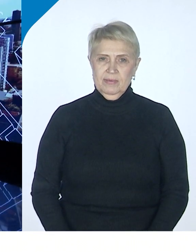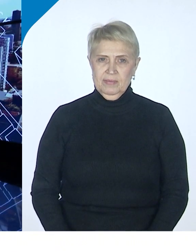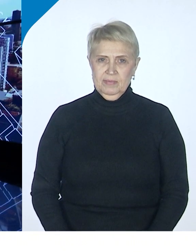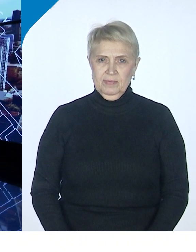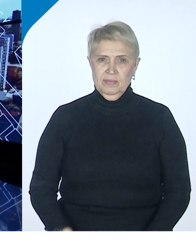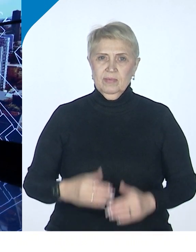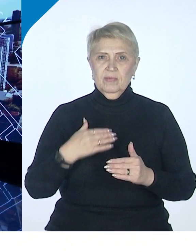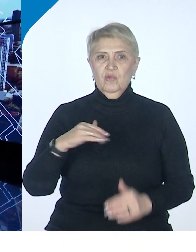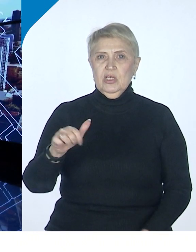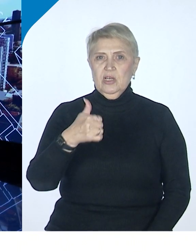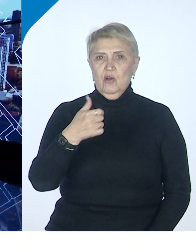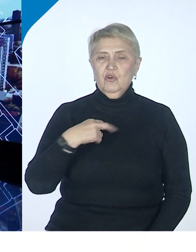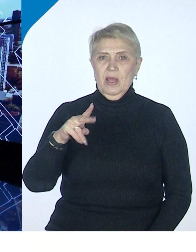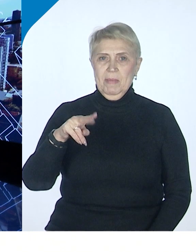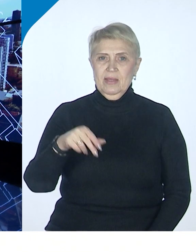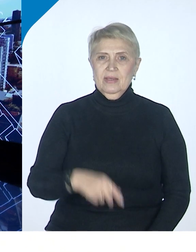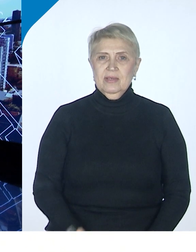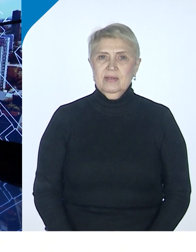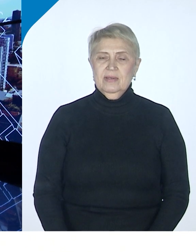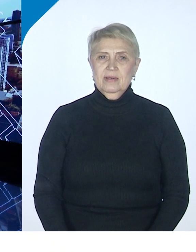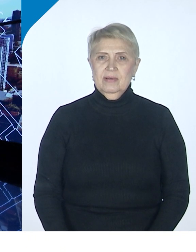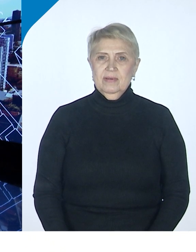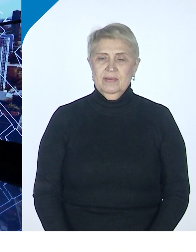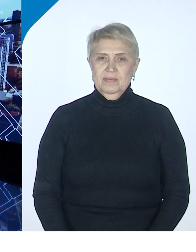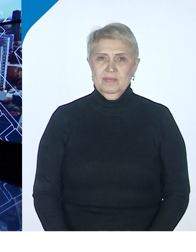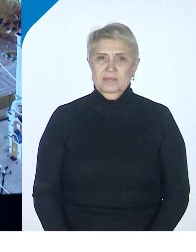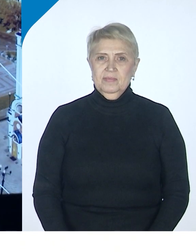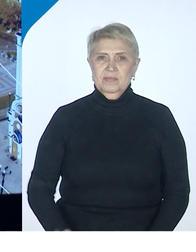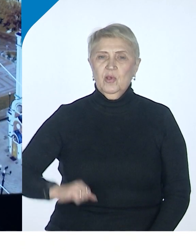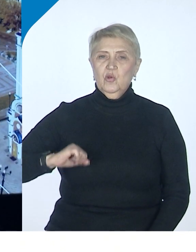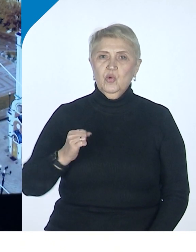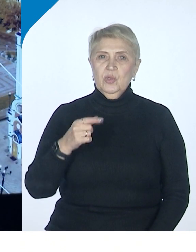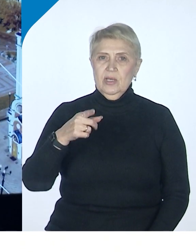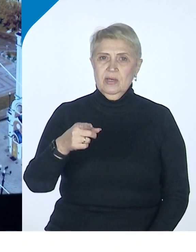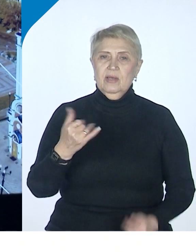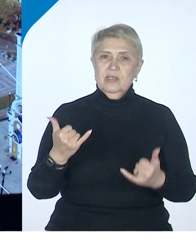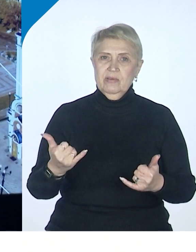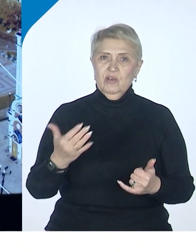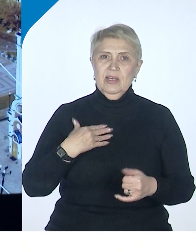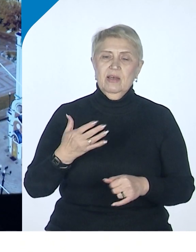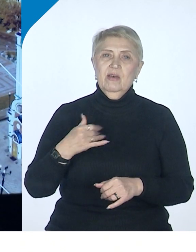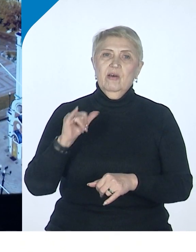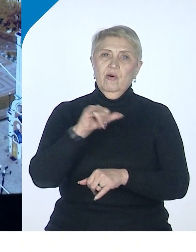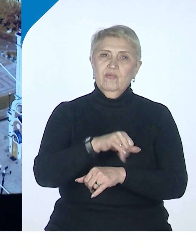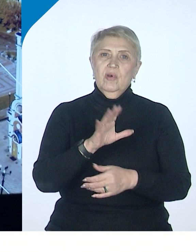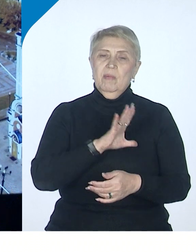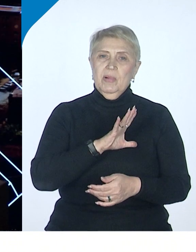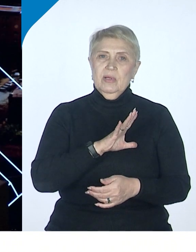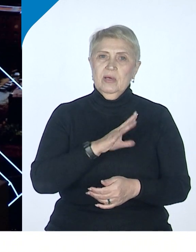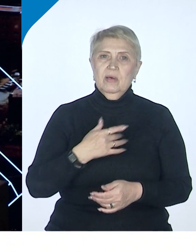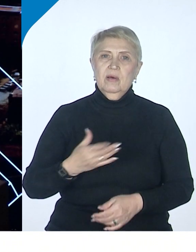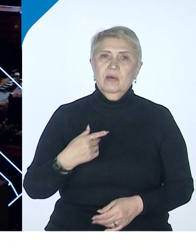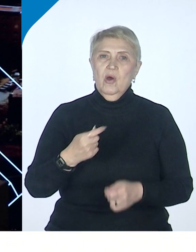хорошие пятницы, скажем так. Друзья, сегодня в нашей студии был Павел Александрович Минакер, научный